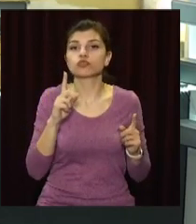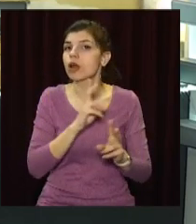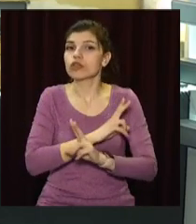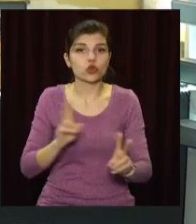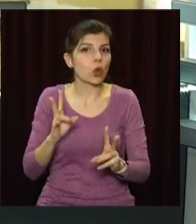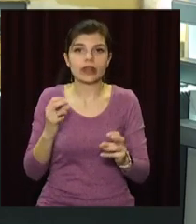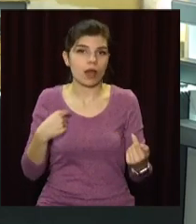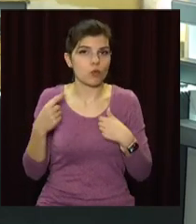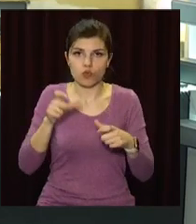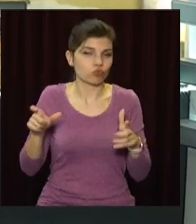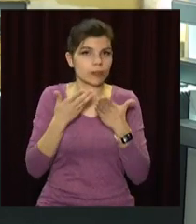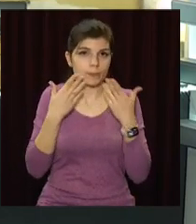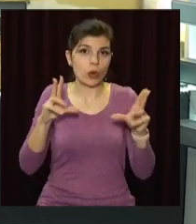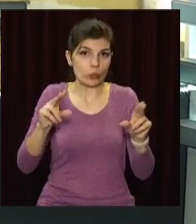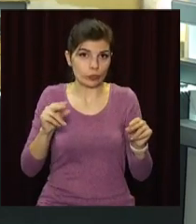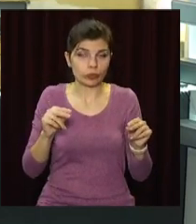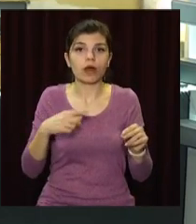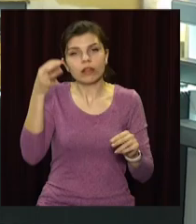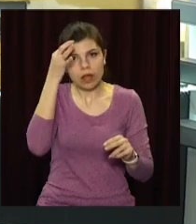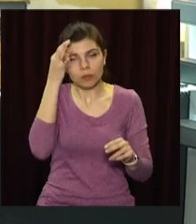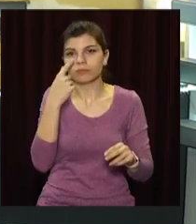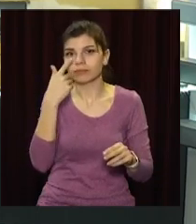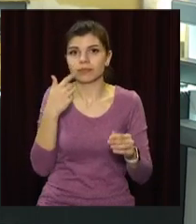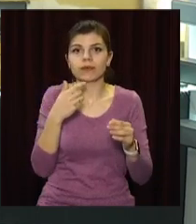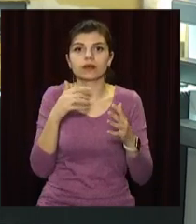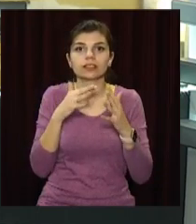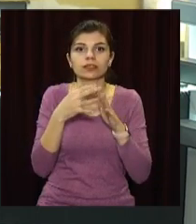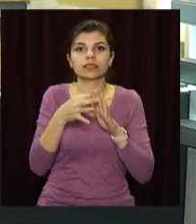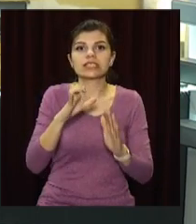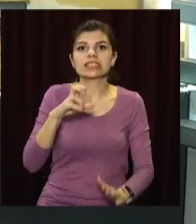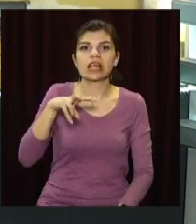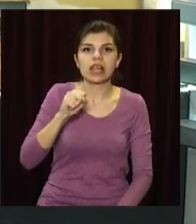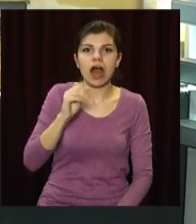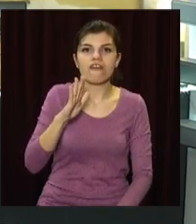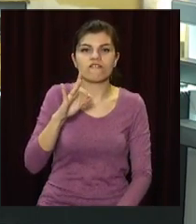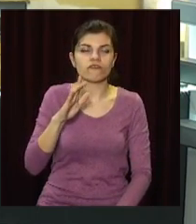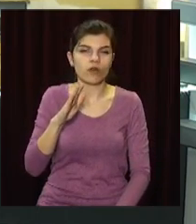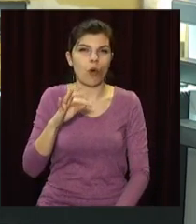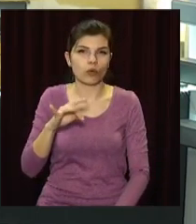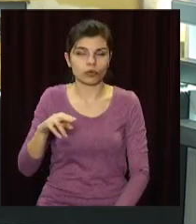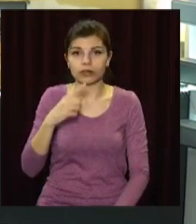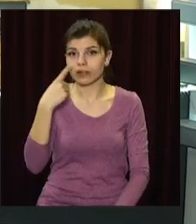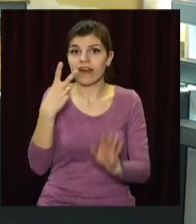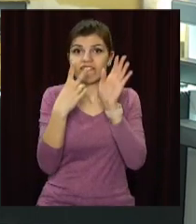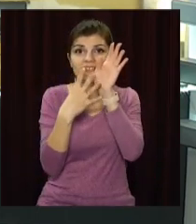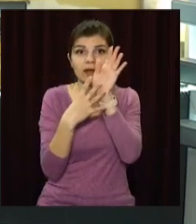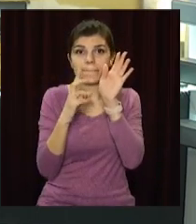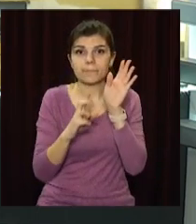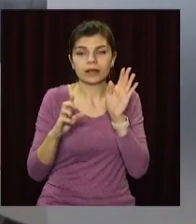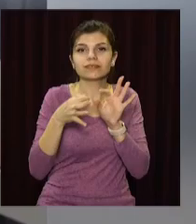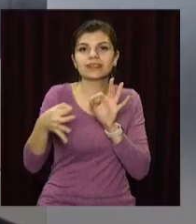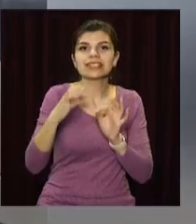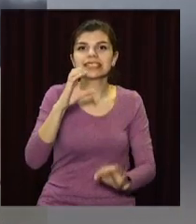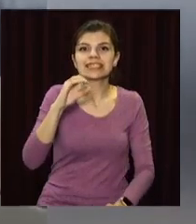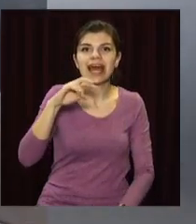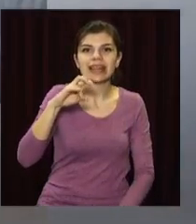ніхто не постраждав. Нагадаємо, все сталося поблизу селища Славгород, Синельниківського району, 29 березня. Там